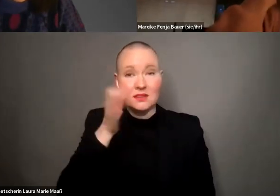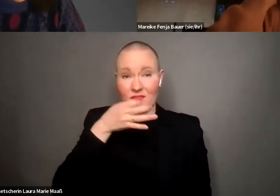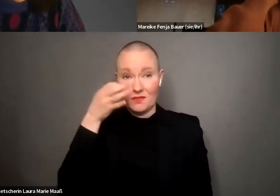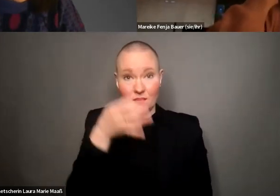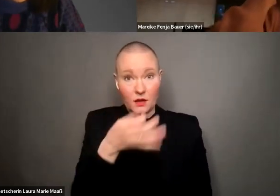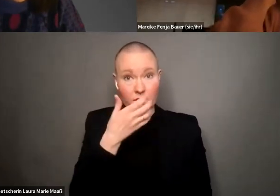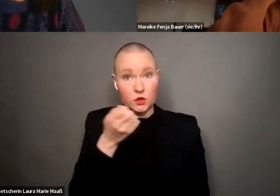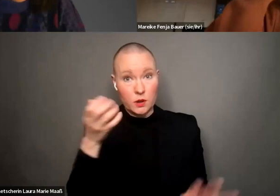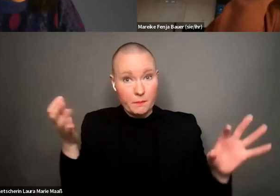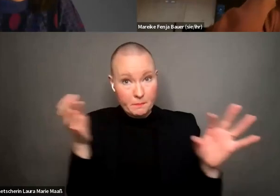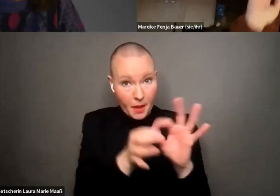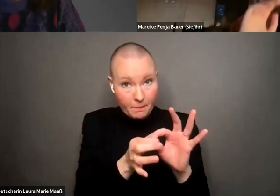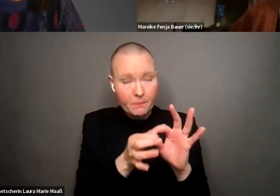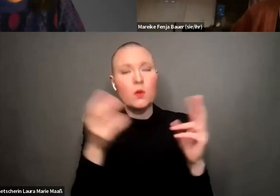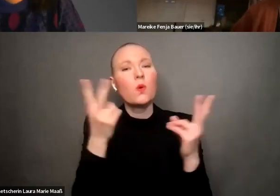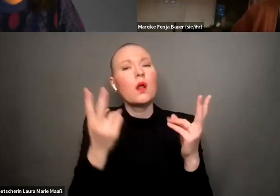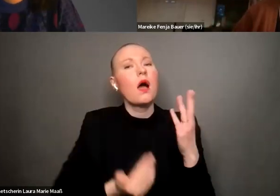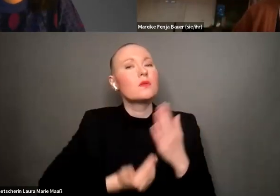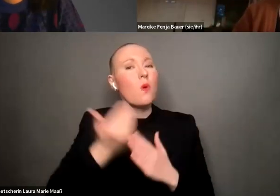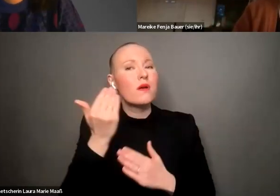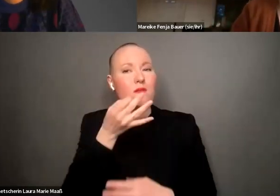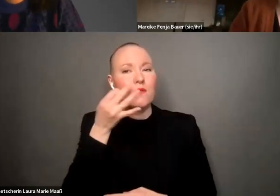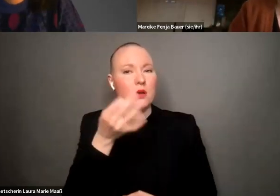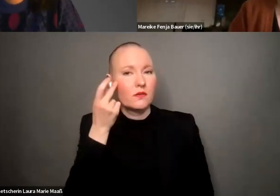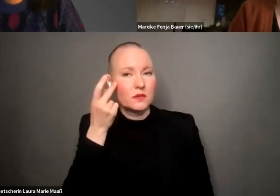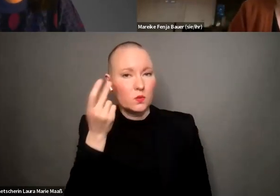dazu direkt noch mal was sagen oder es ist eine neue frage